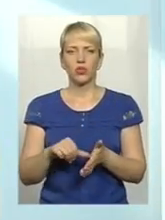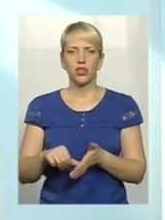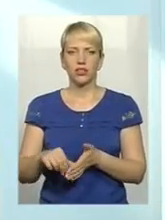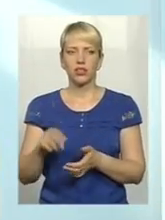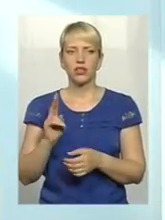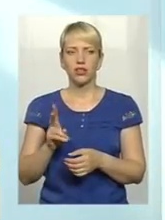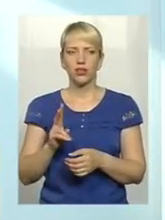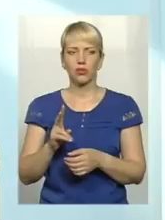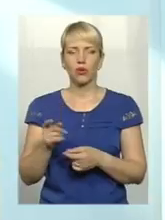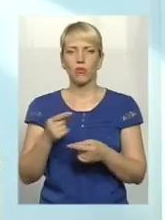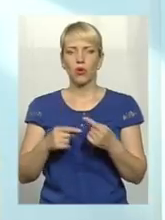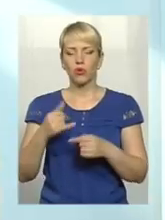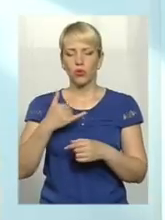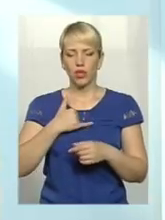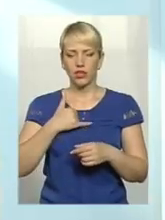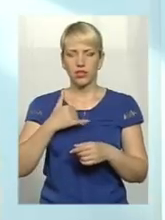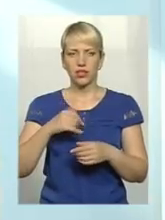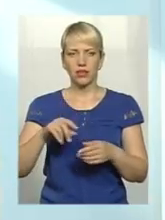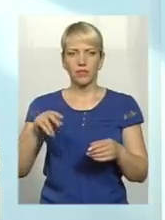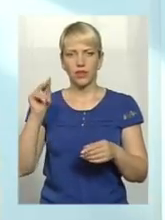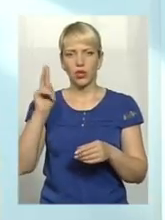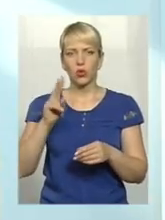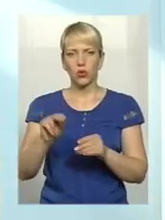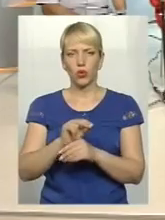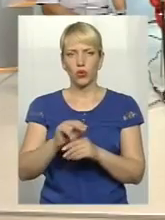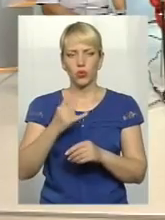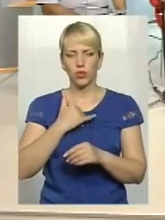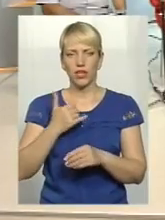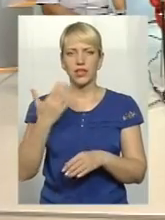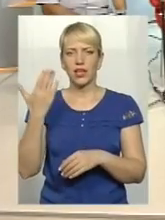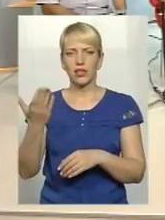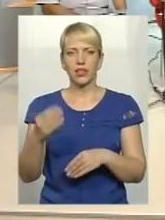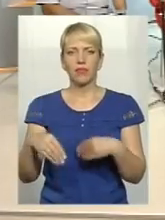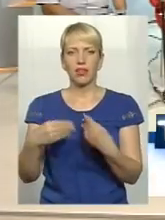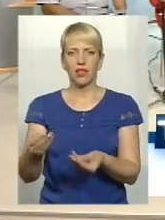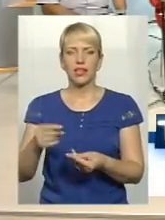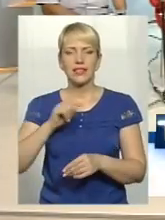проходять в нас реабілітацію, їм надається психологічна допомога.